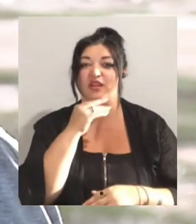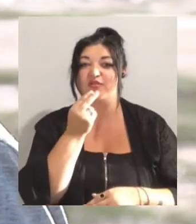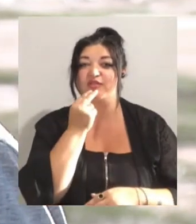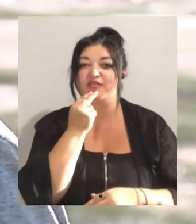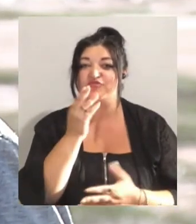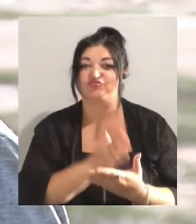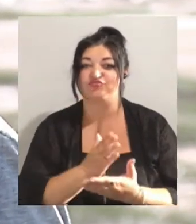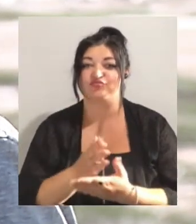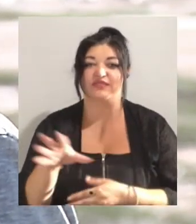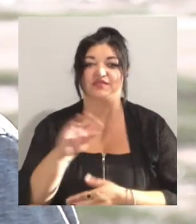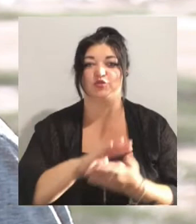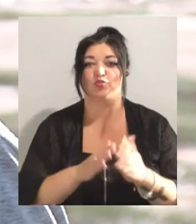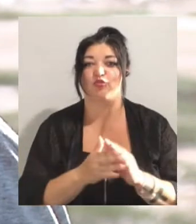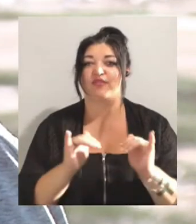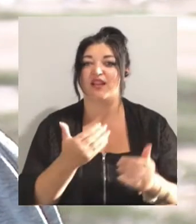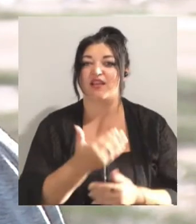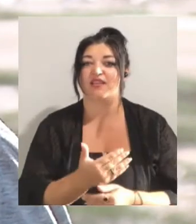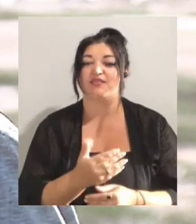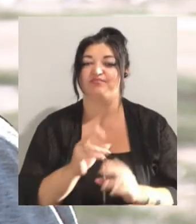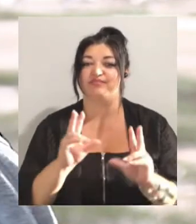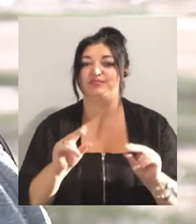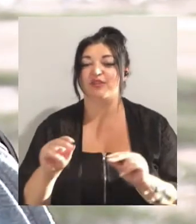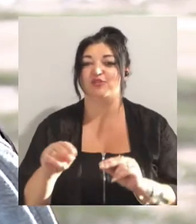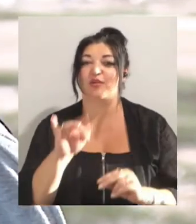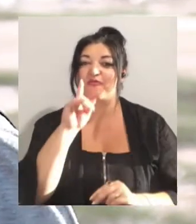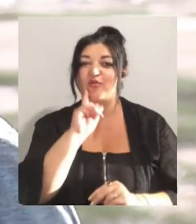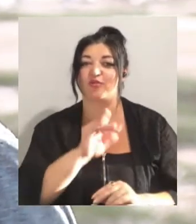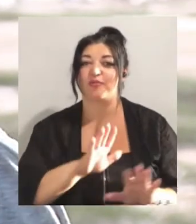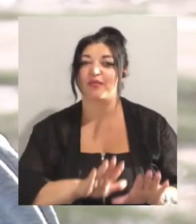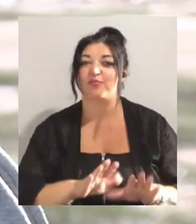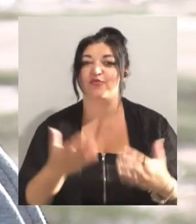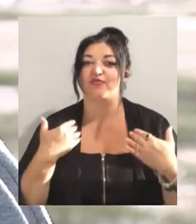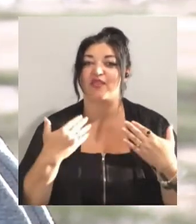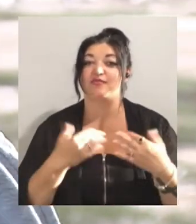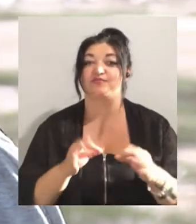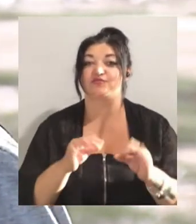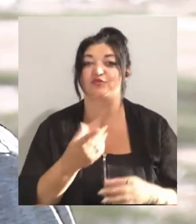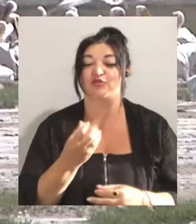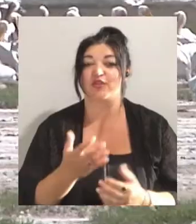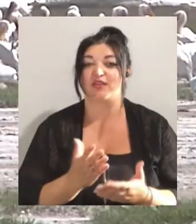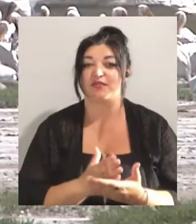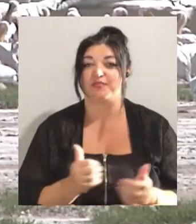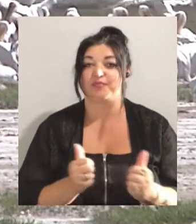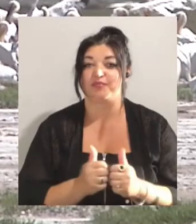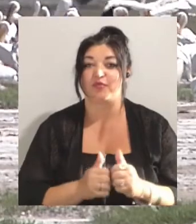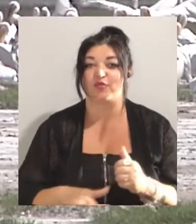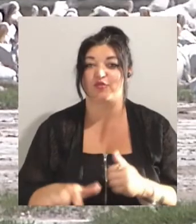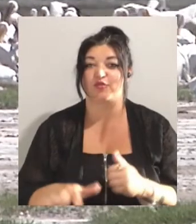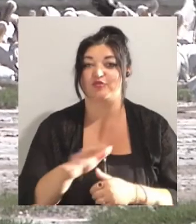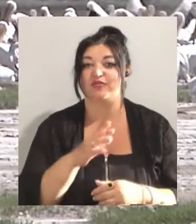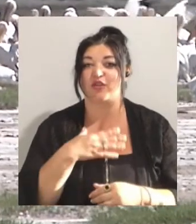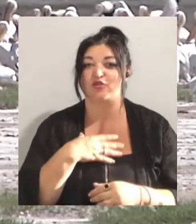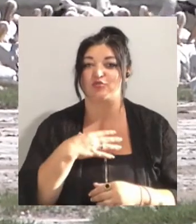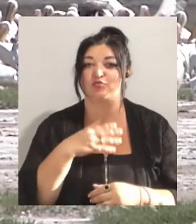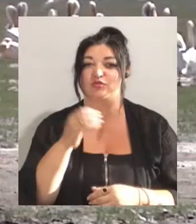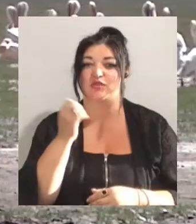умови для їх безпечного і комфортного перебування. Звісно, вони ще є поруч в Дунайському біосферному заповіднику. Так виглядає зграє з